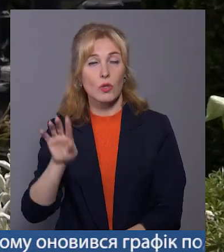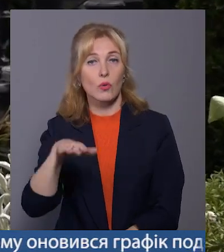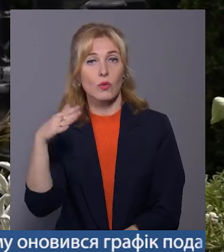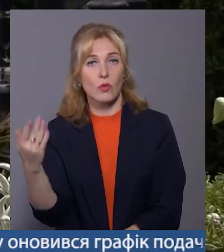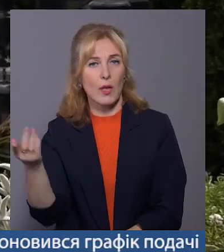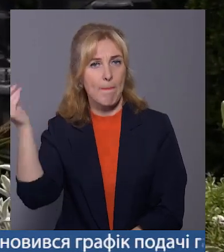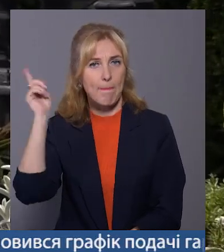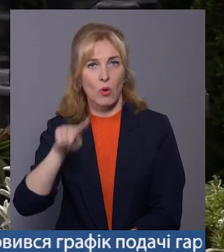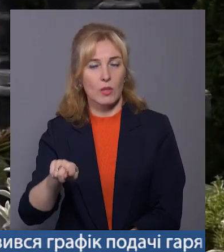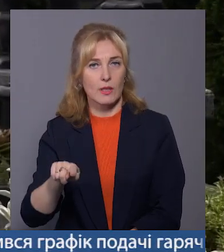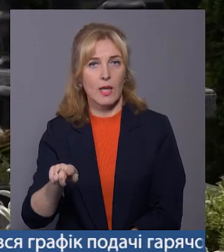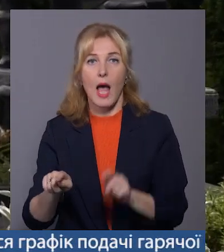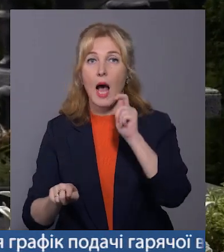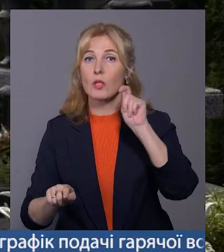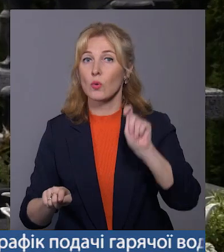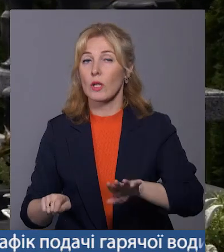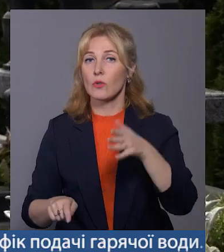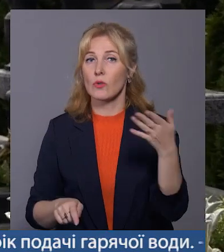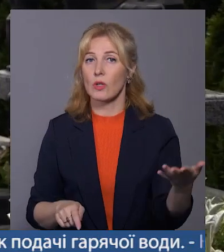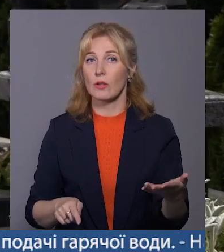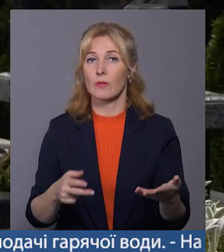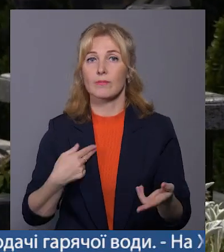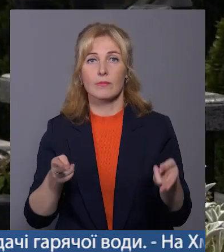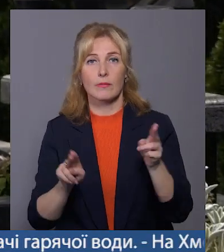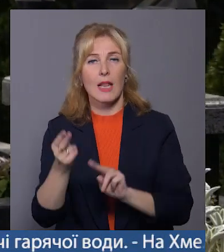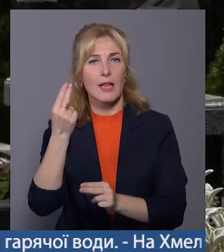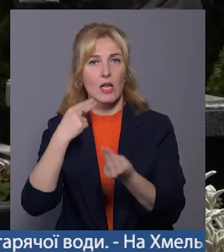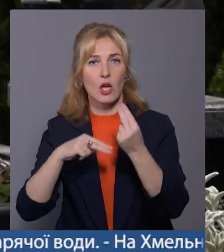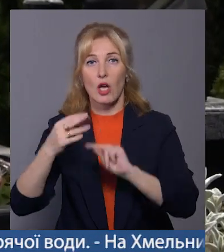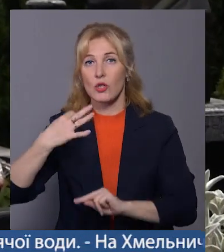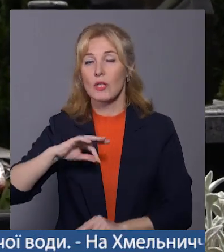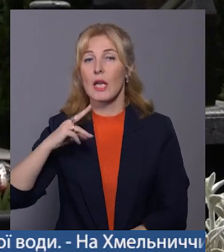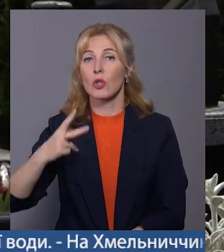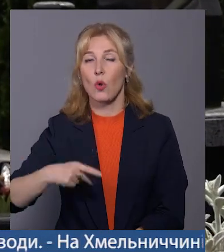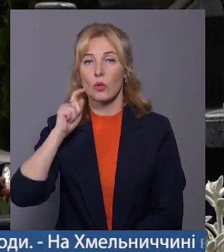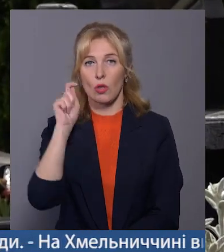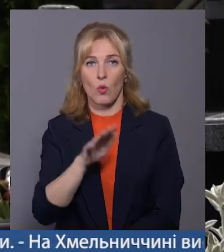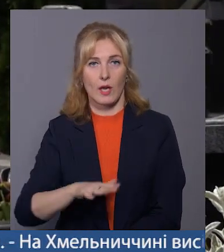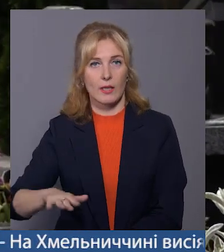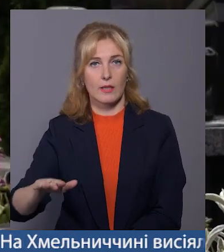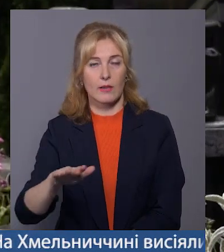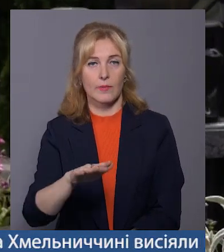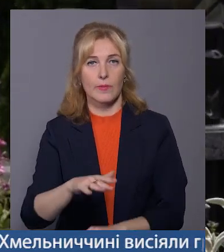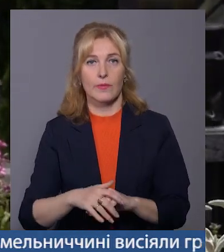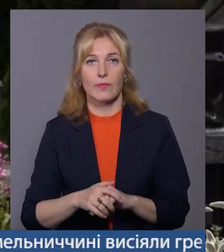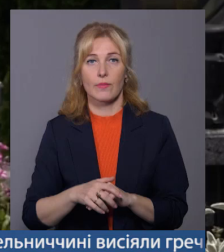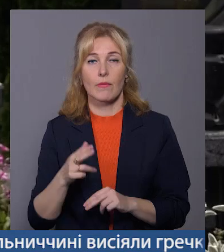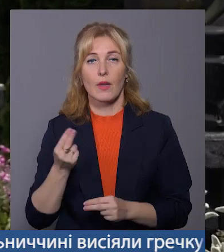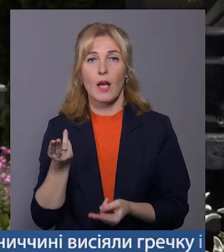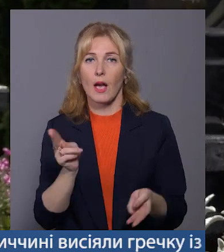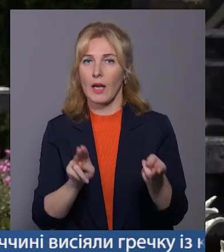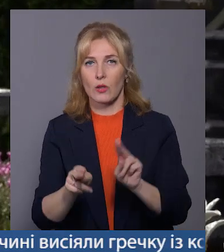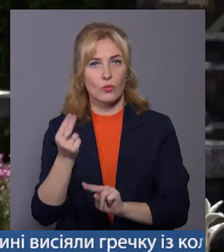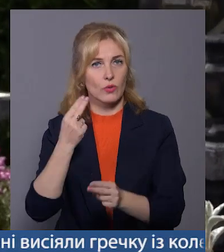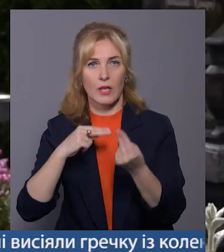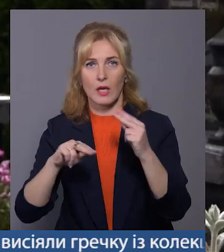гинуть покидьки, а з української гинуть найкращі сини та доньки України. Гинуть найкращі,